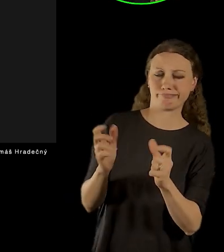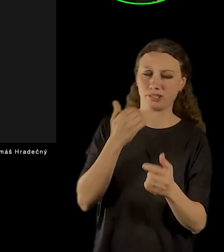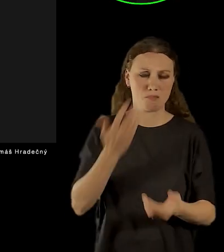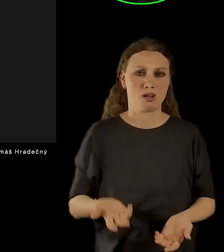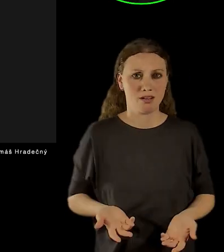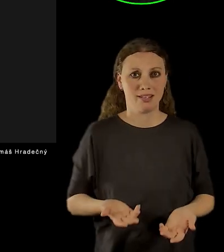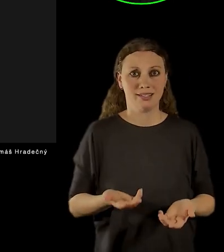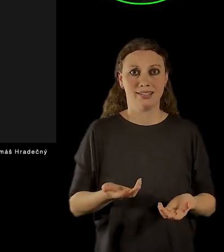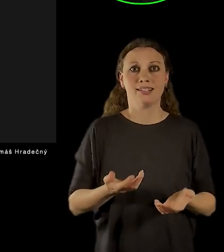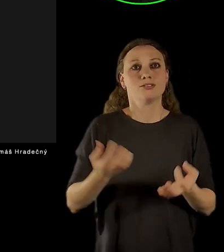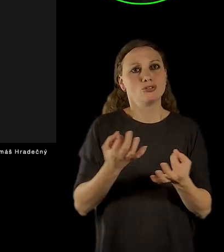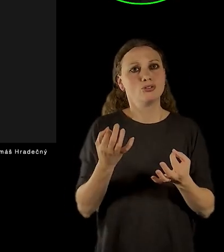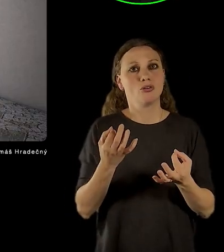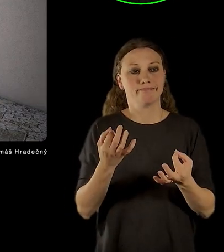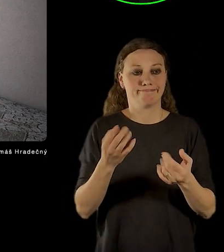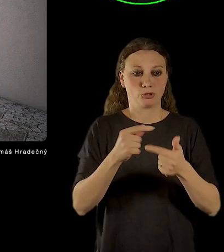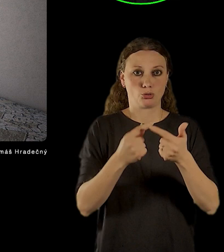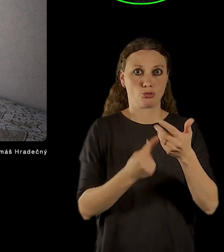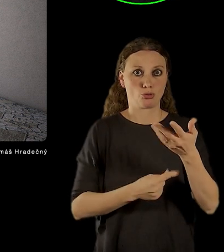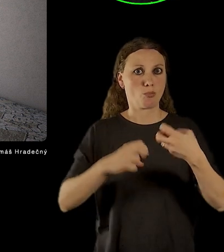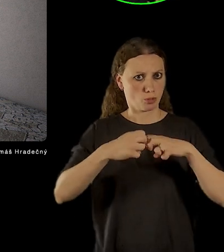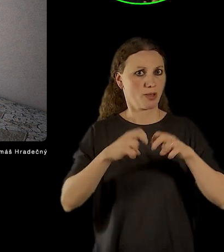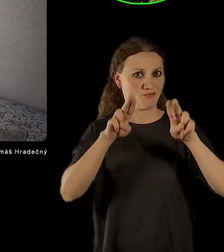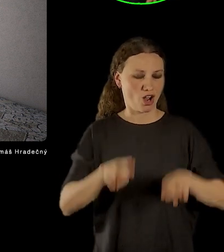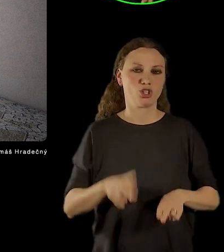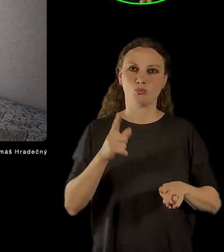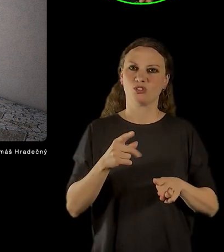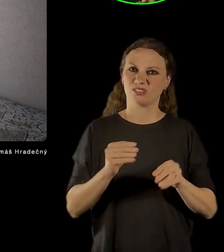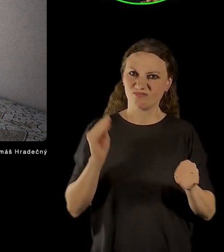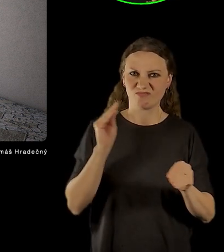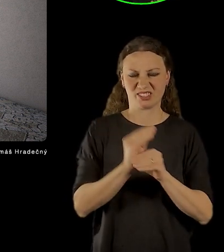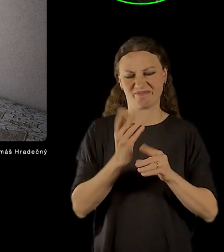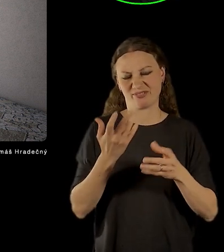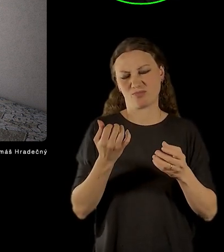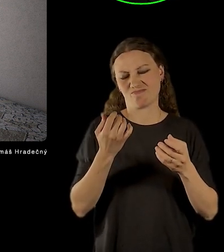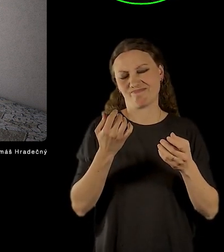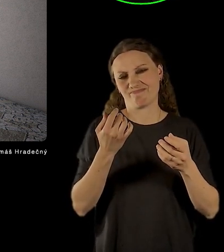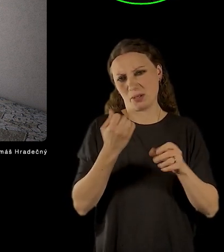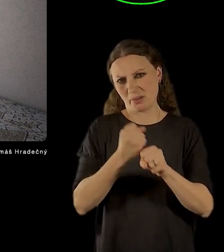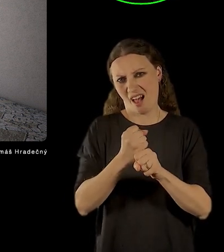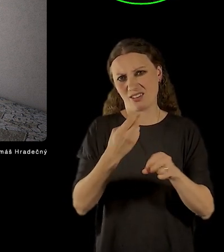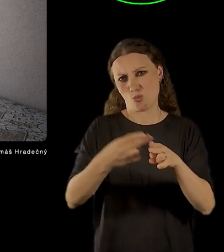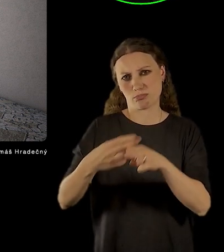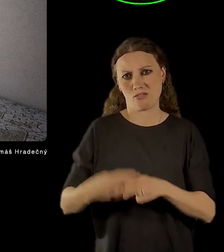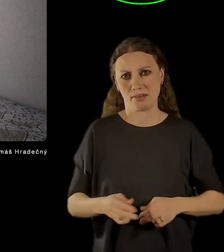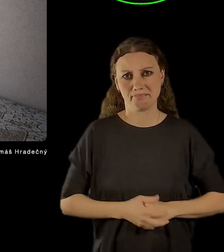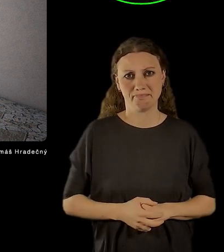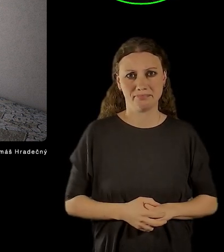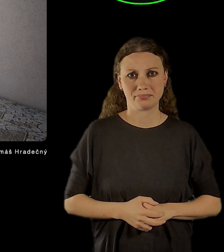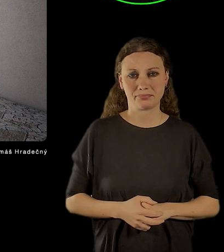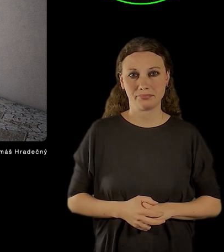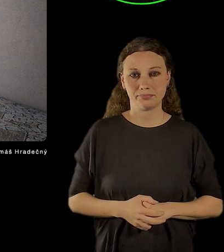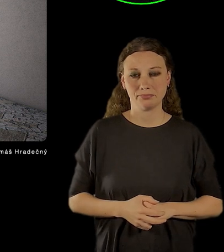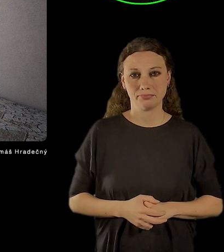bránili provozu. Tím nejdůležitějším momentem, který